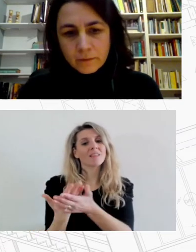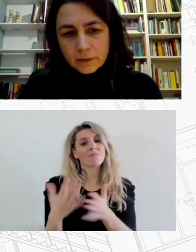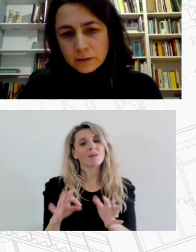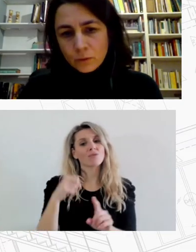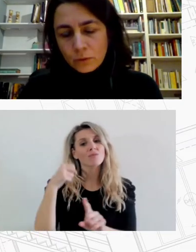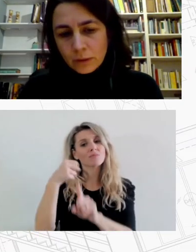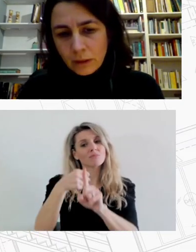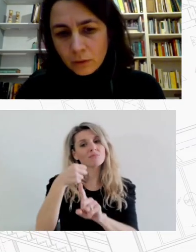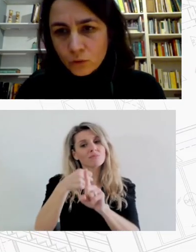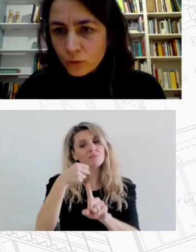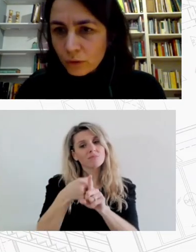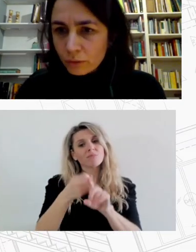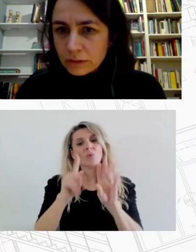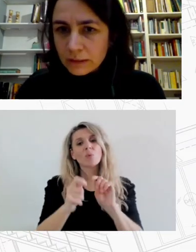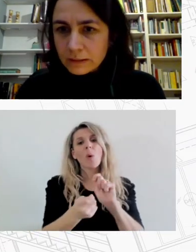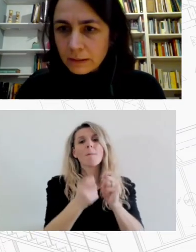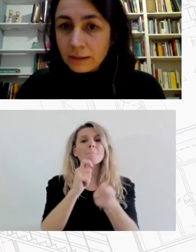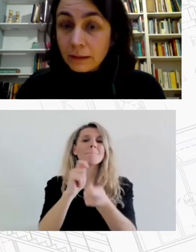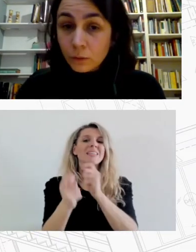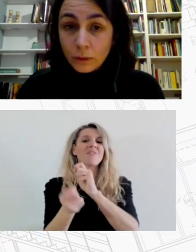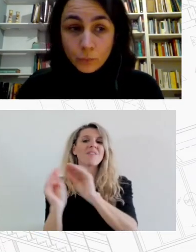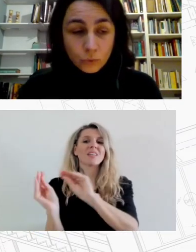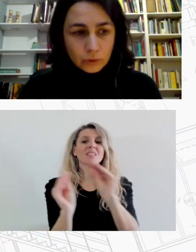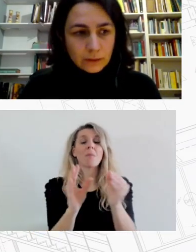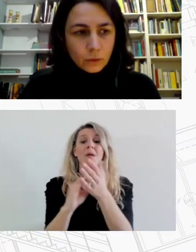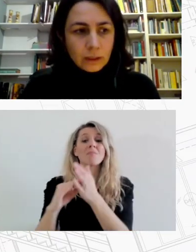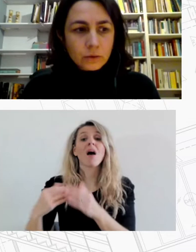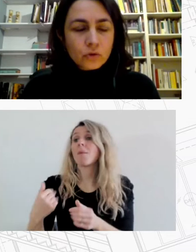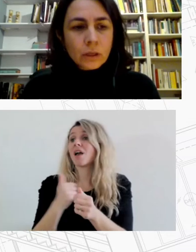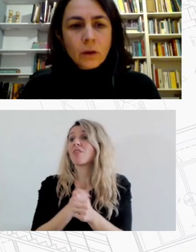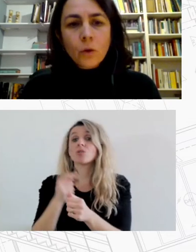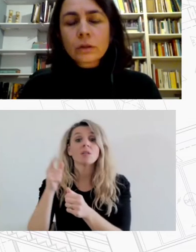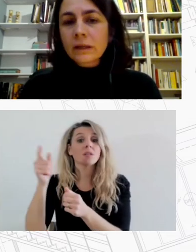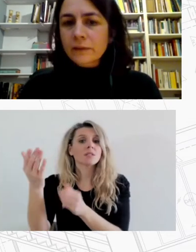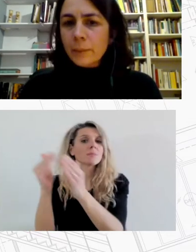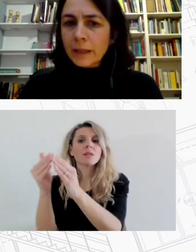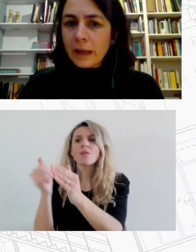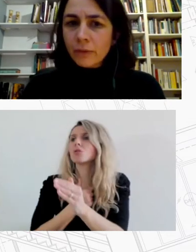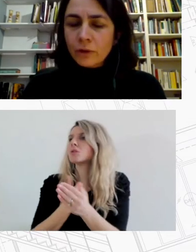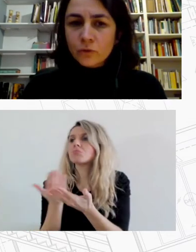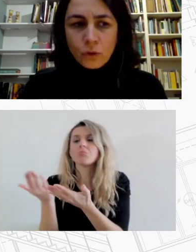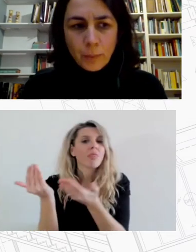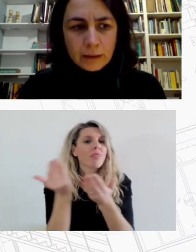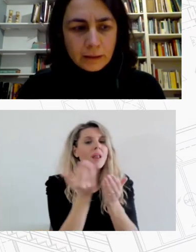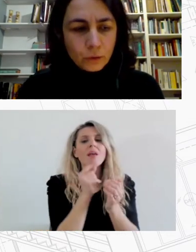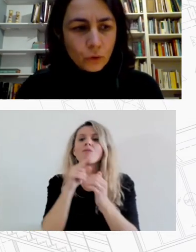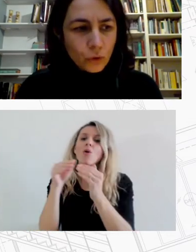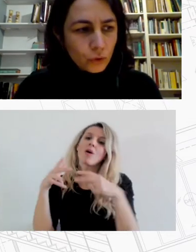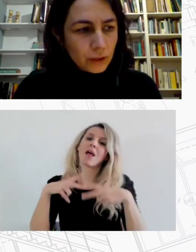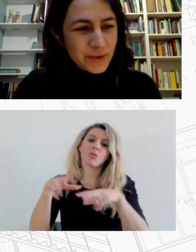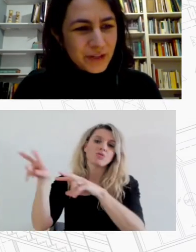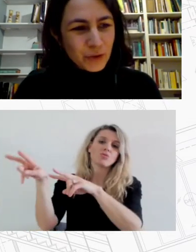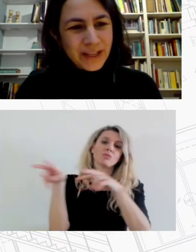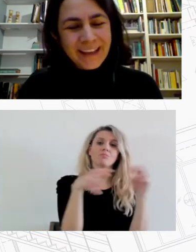μεταβίβαση των αγνώστου ιδιοκτησίας ακινήτων από το κεντρικό κράτος όταν αυτά περιέλθουν αυτό θα πάρει αρκετό